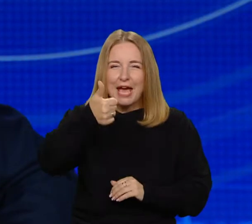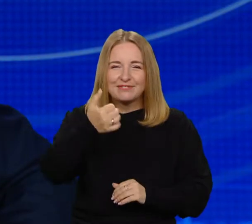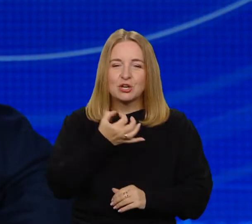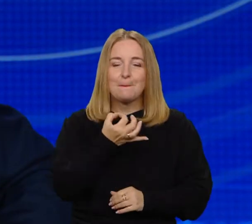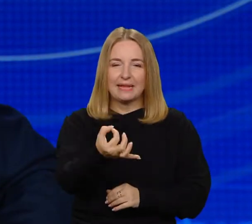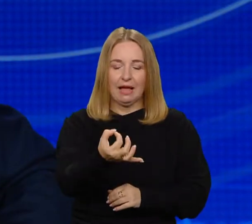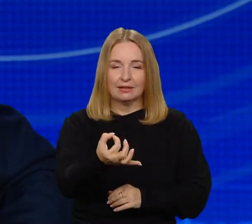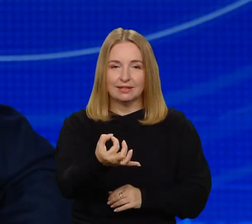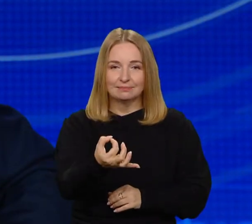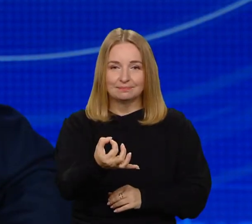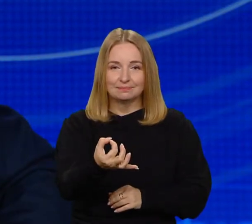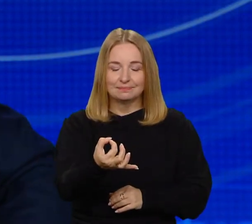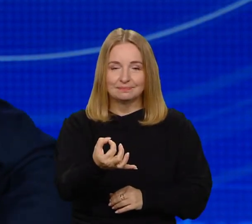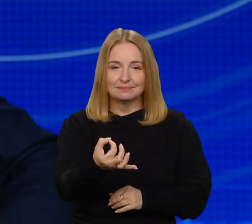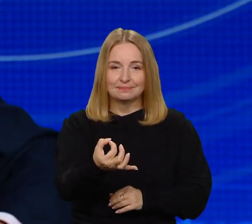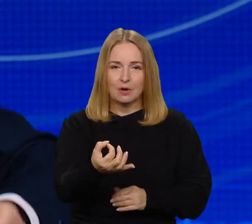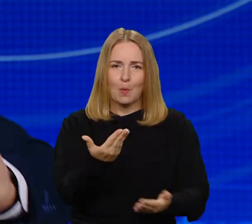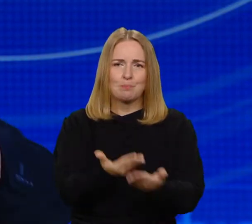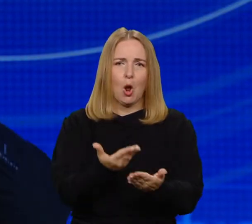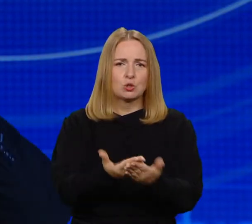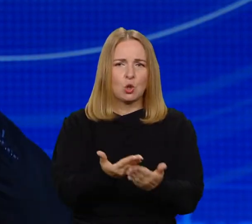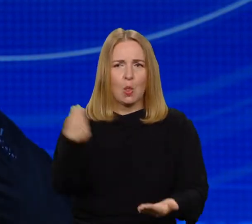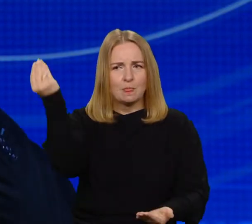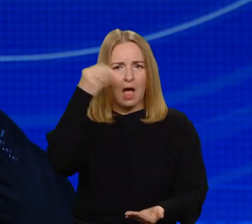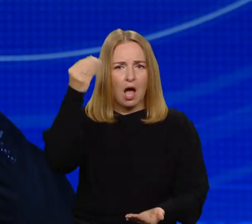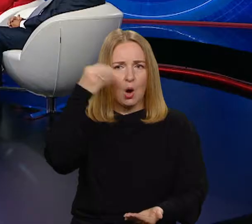soczyste i intrygujące pytanie. Po co się uczyć?